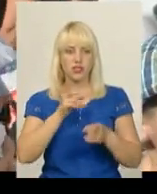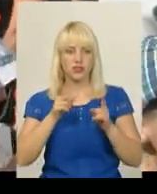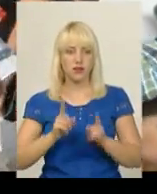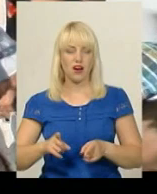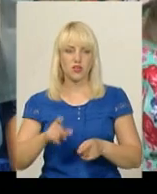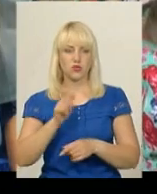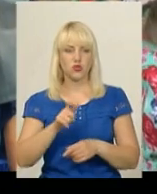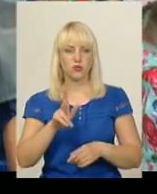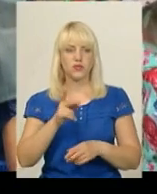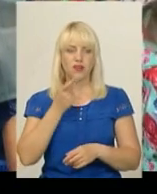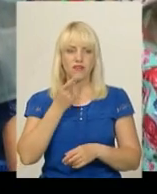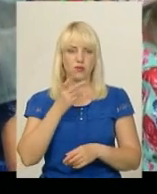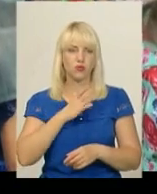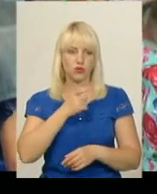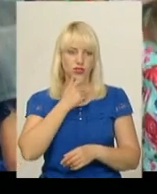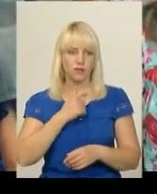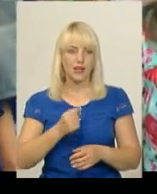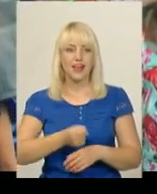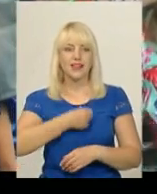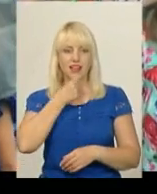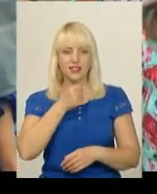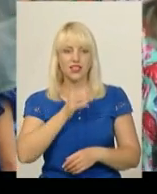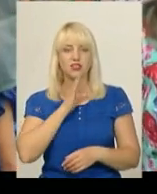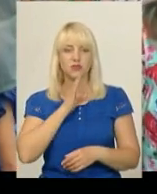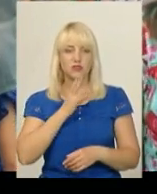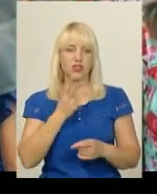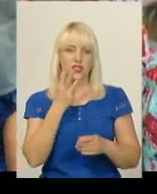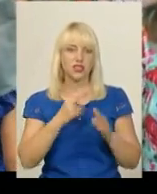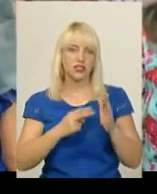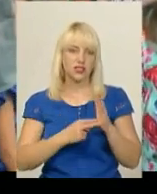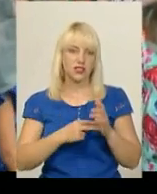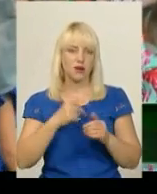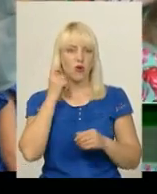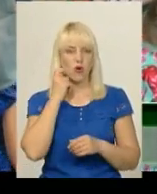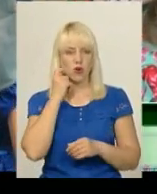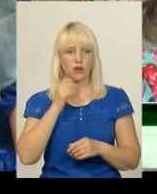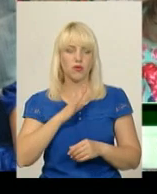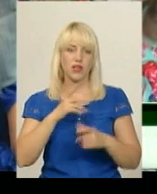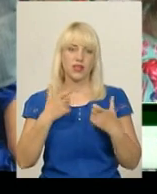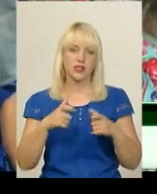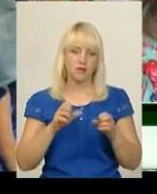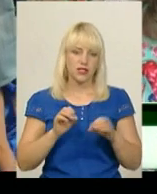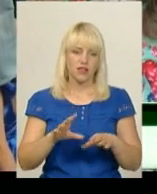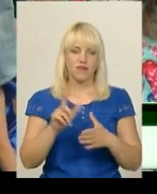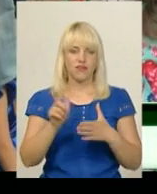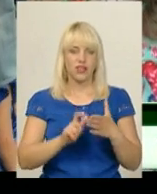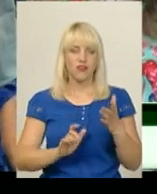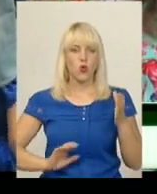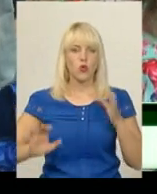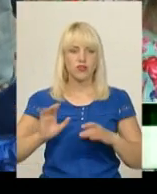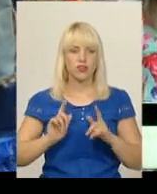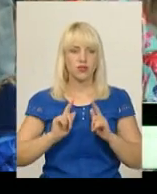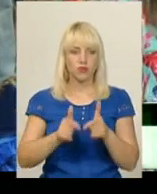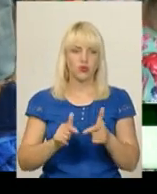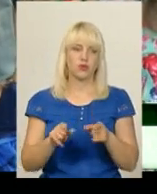завжди були чемні. Найстаршим учасницям параду 37 років. Бувало екзамени здавали, віршів навіть в університет поступали.